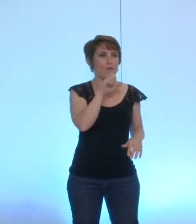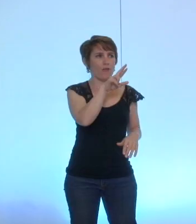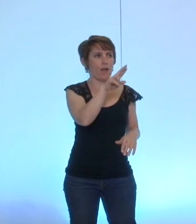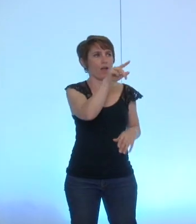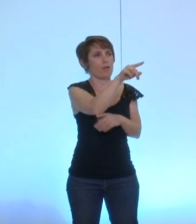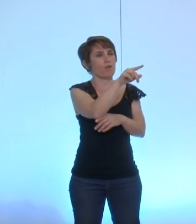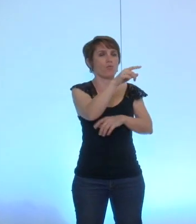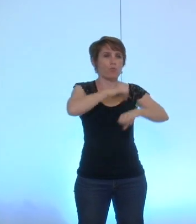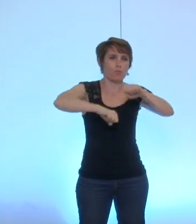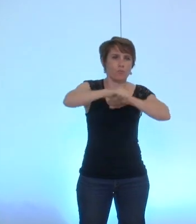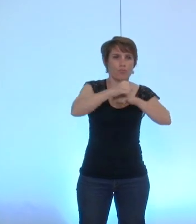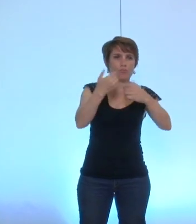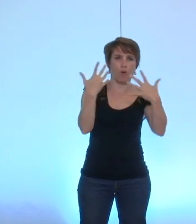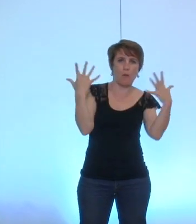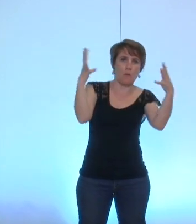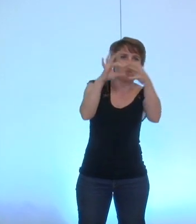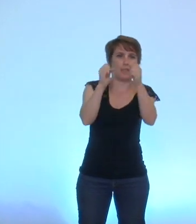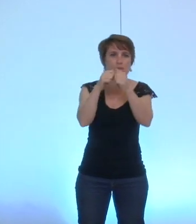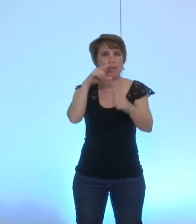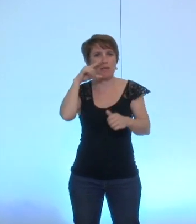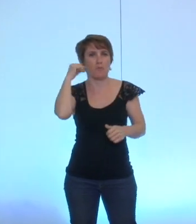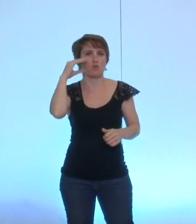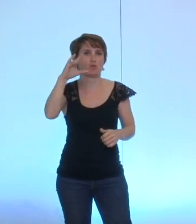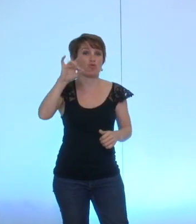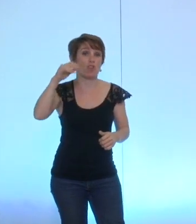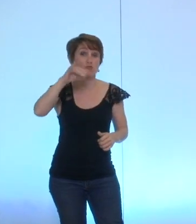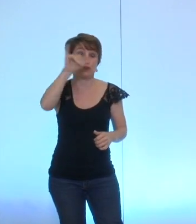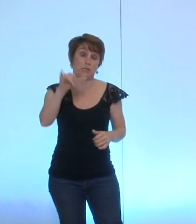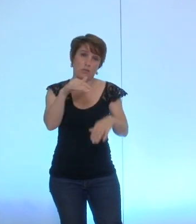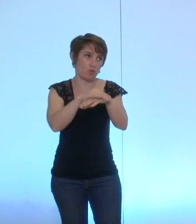Chamussy ce soir mais il me semblait